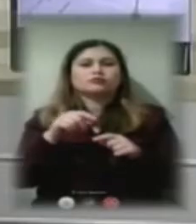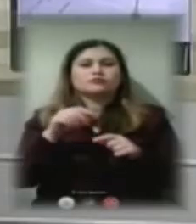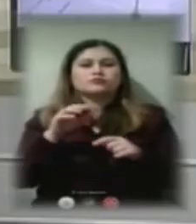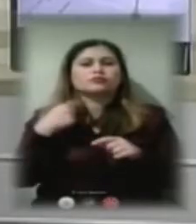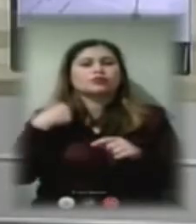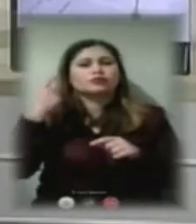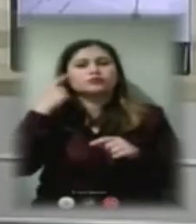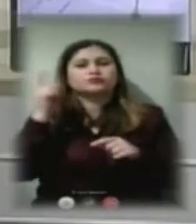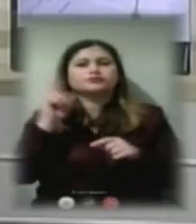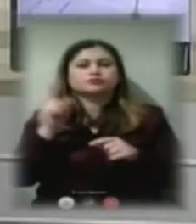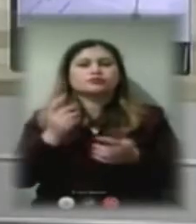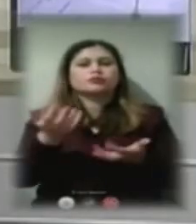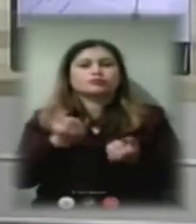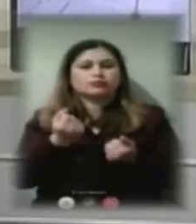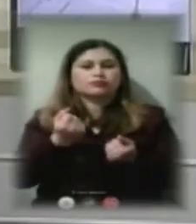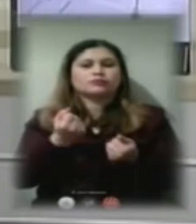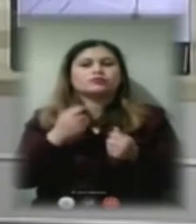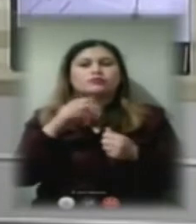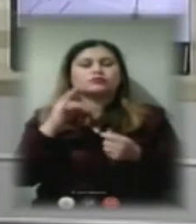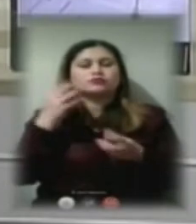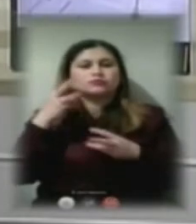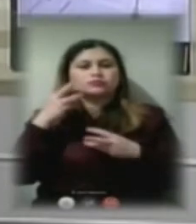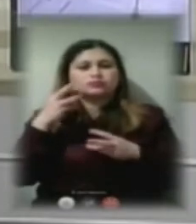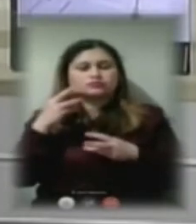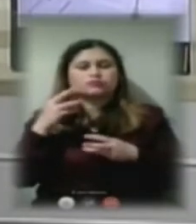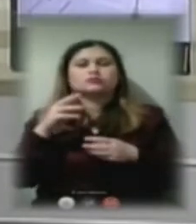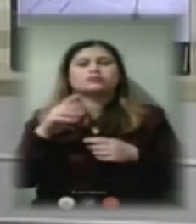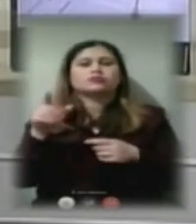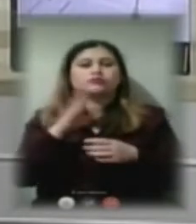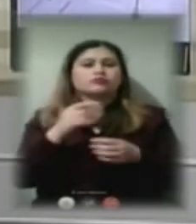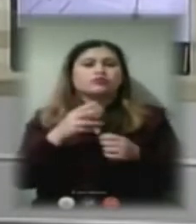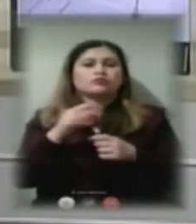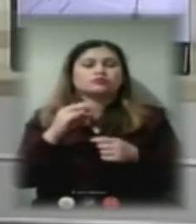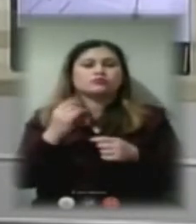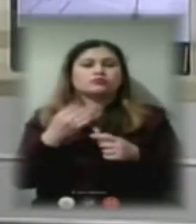прийняти, модернізувати цю котельню. Але ж,